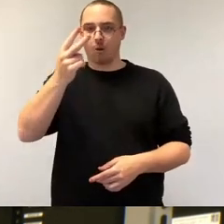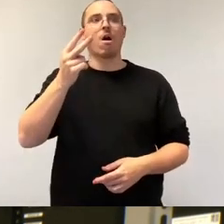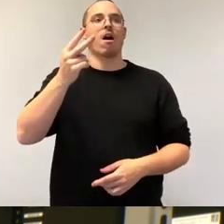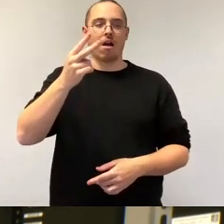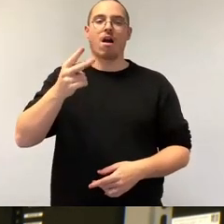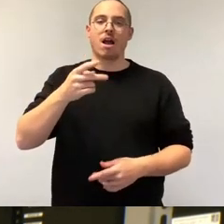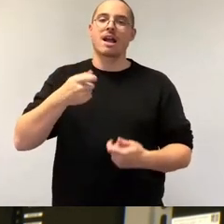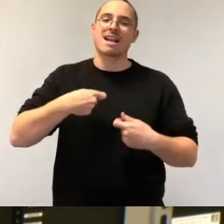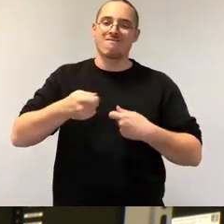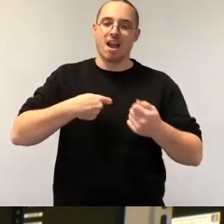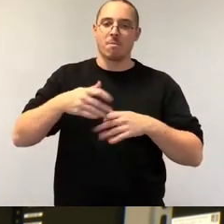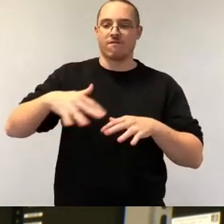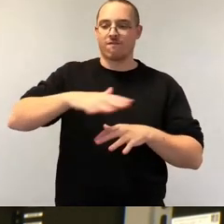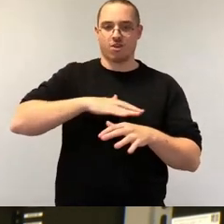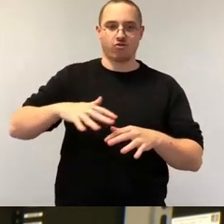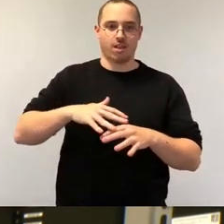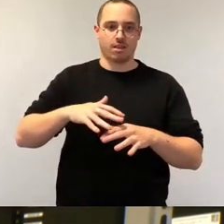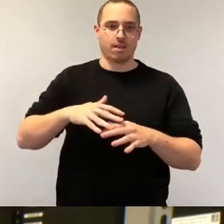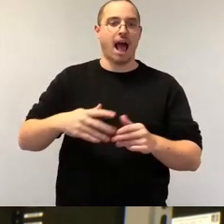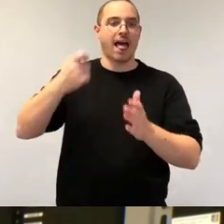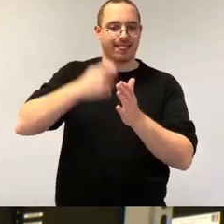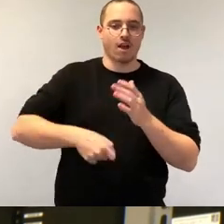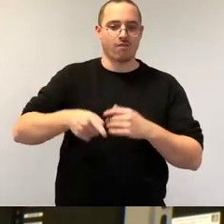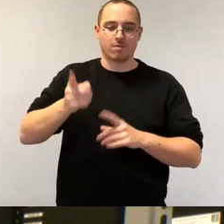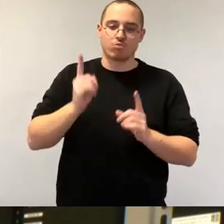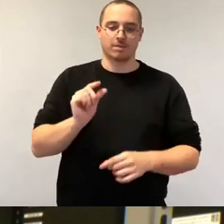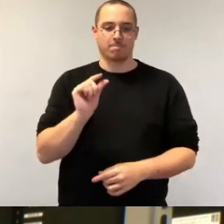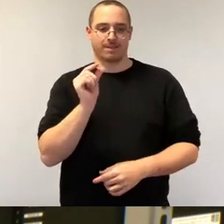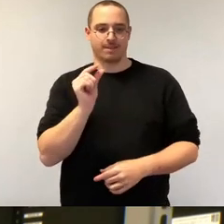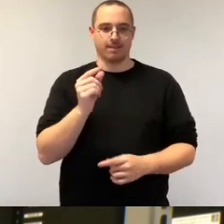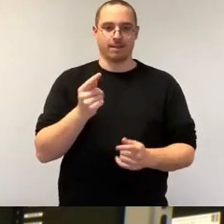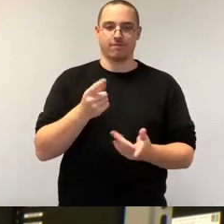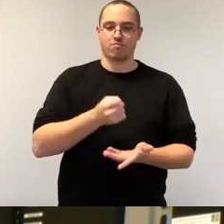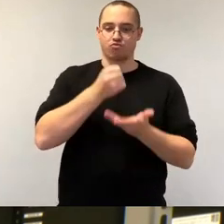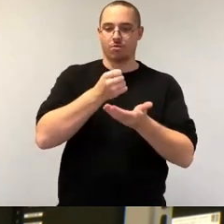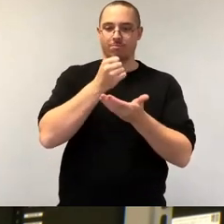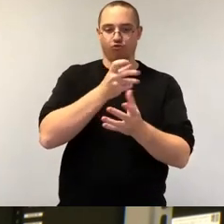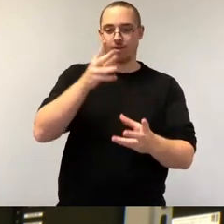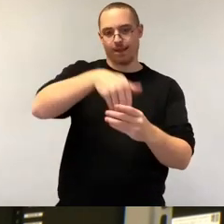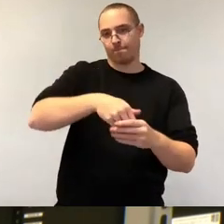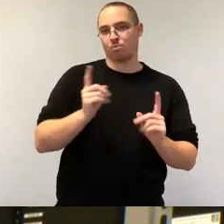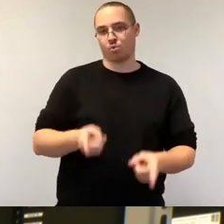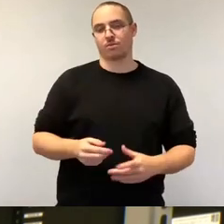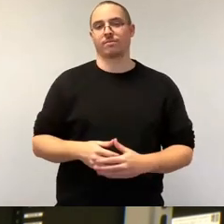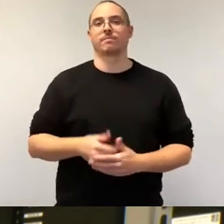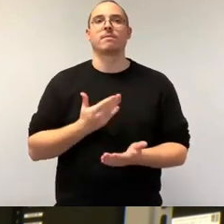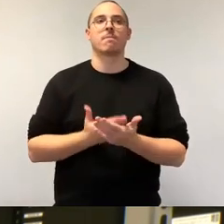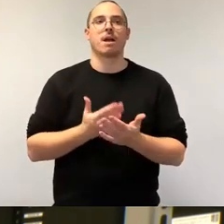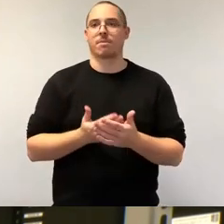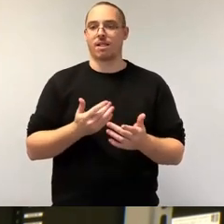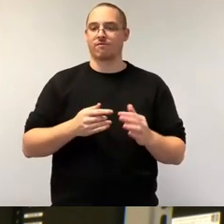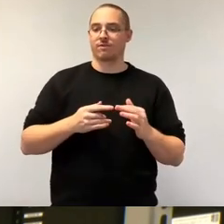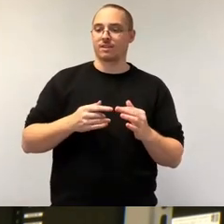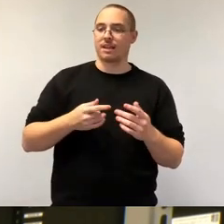in den Haushalt reinschreiben. Ich empfehle beispielsweise den Zukauf sämtlicher gewerblich nutzbarer Flächen rund um den